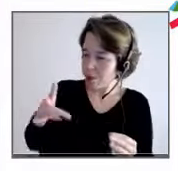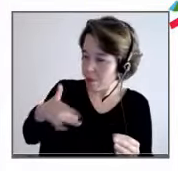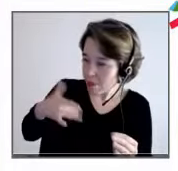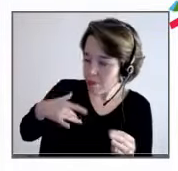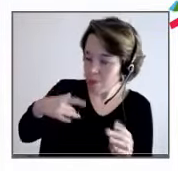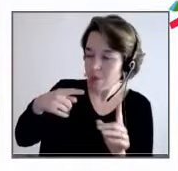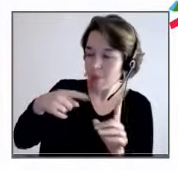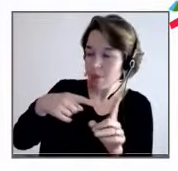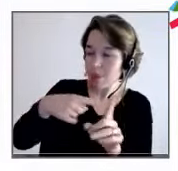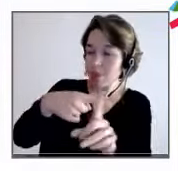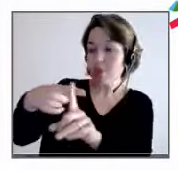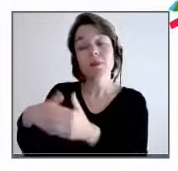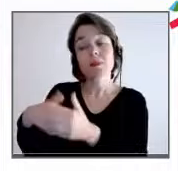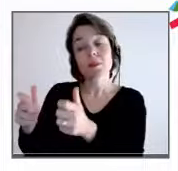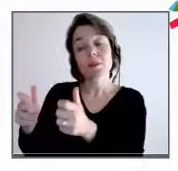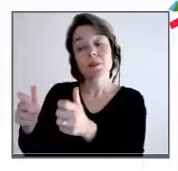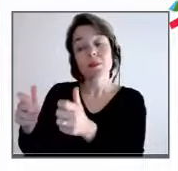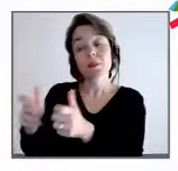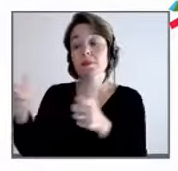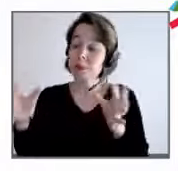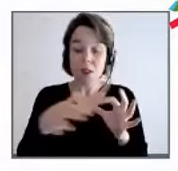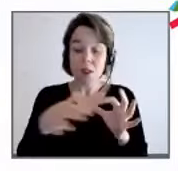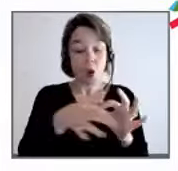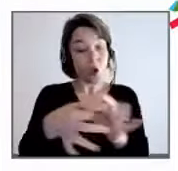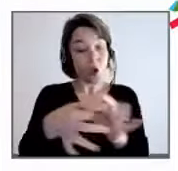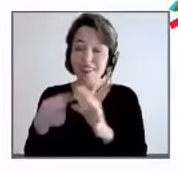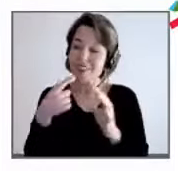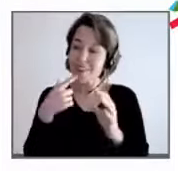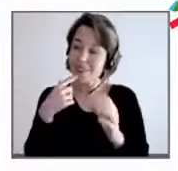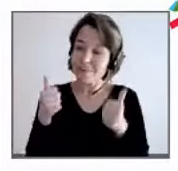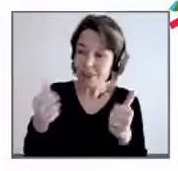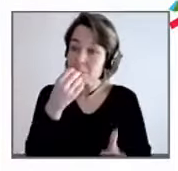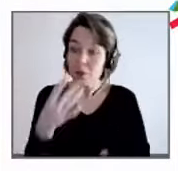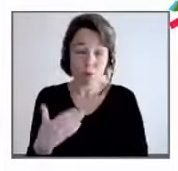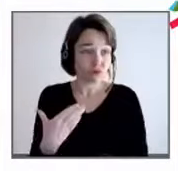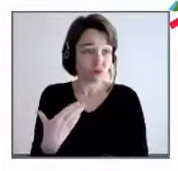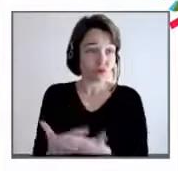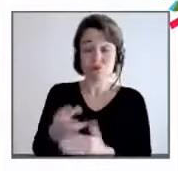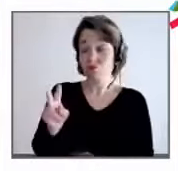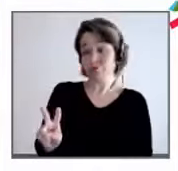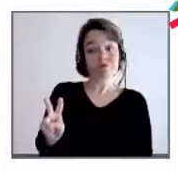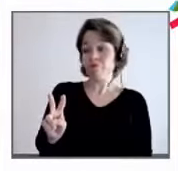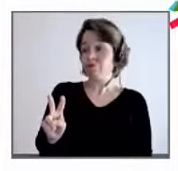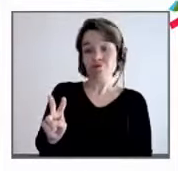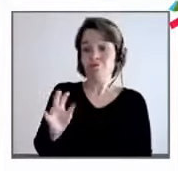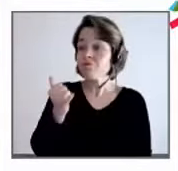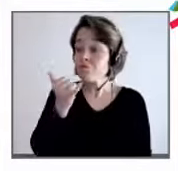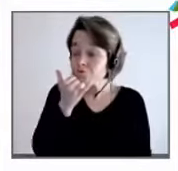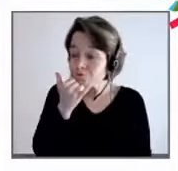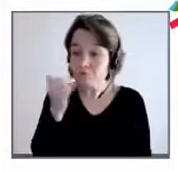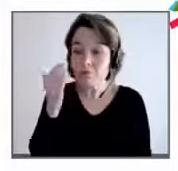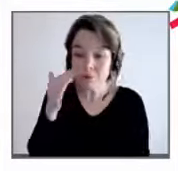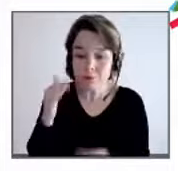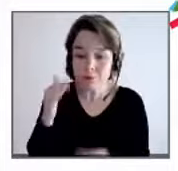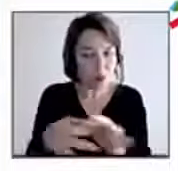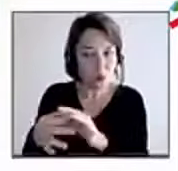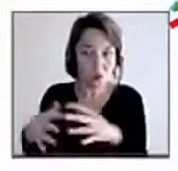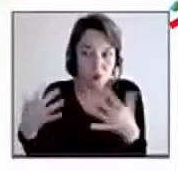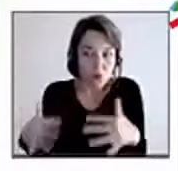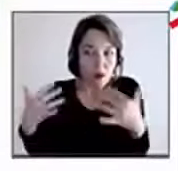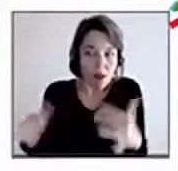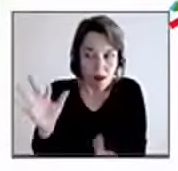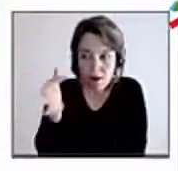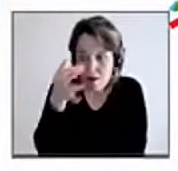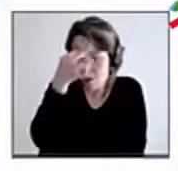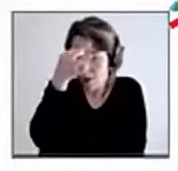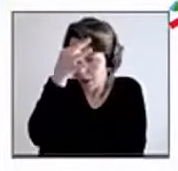collectif, c'est bien. Ce qui est faux, puisque l'histoire montre que collectivement, il y des choses catastrophiques. Donc, ce n pas parce que c'est collectif que c'est bien. Le collectif